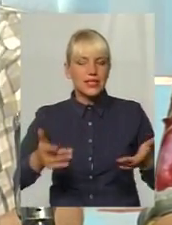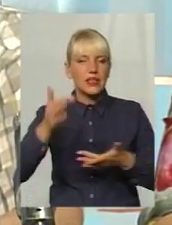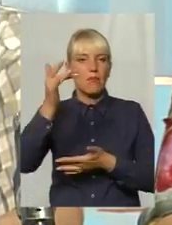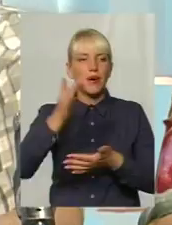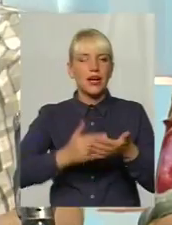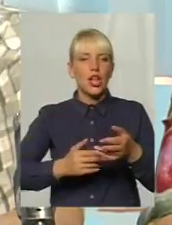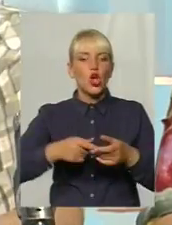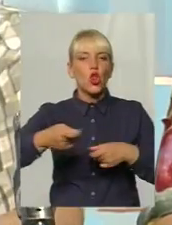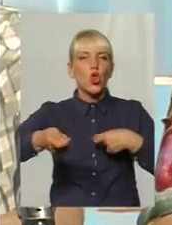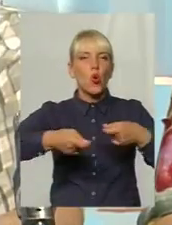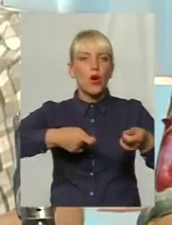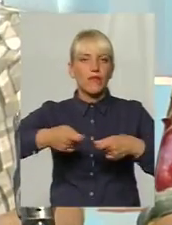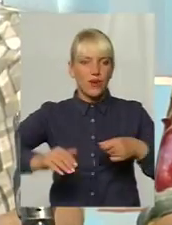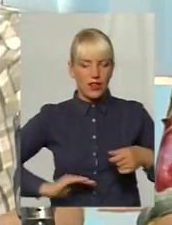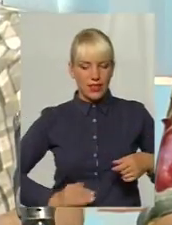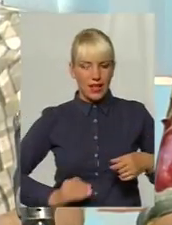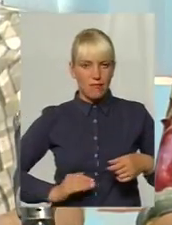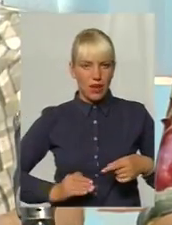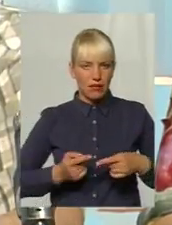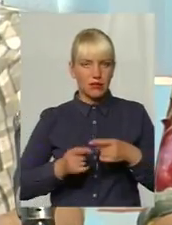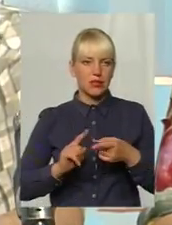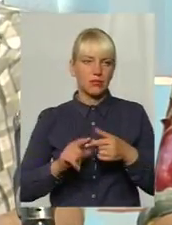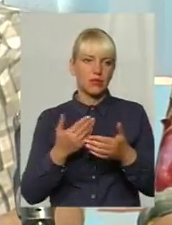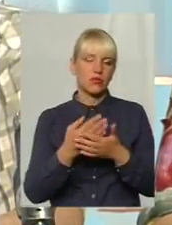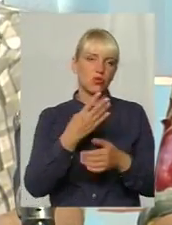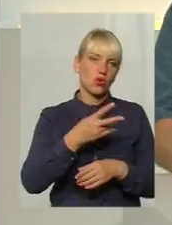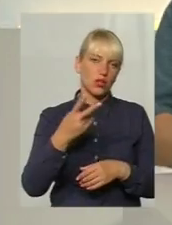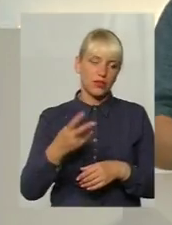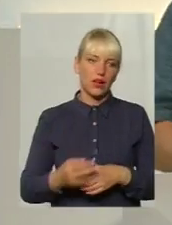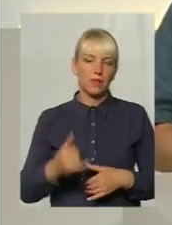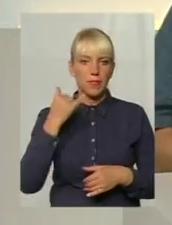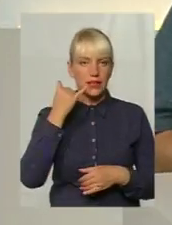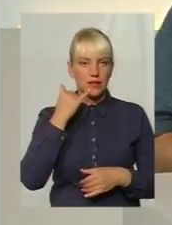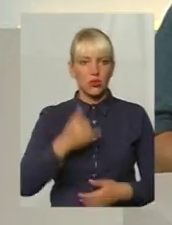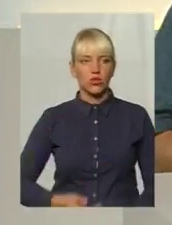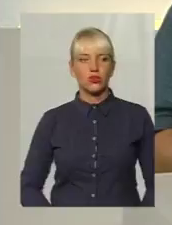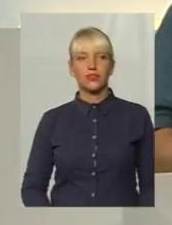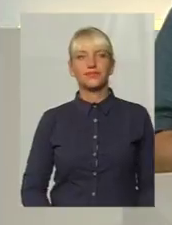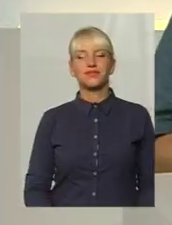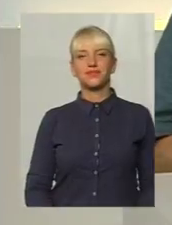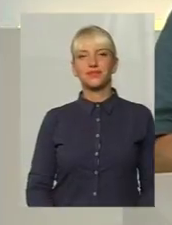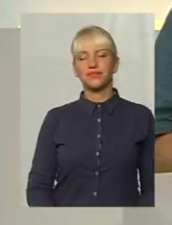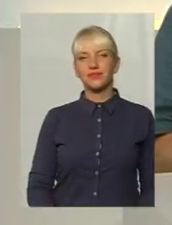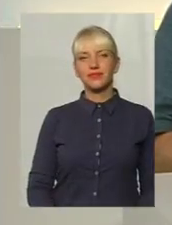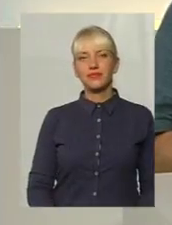торгівельних назв. У десь на 42 пункти, здається. У нас ще один дзвіночок. Доброго вечора.